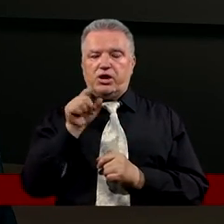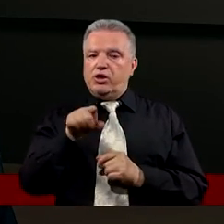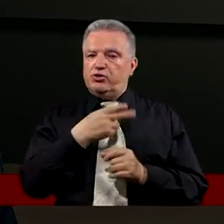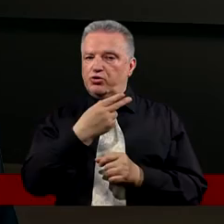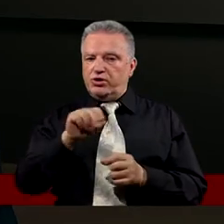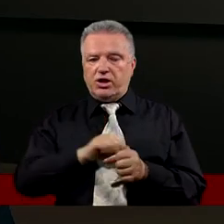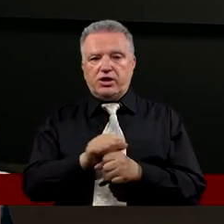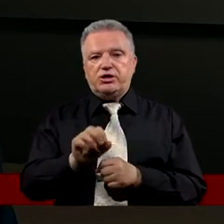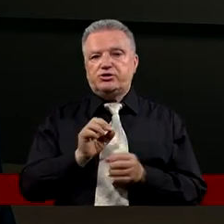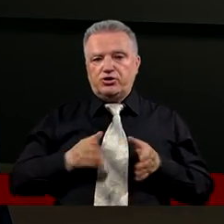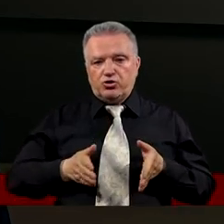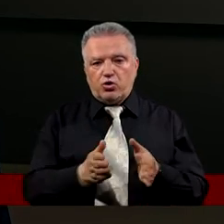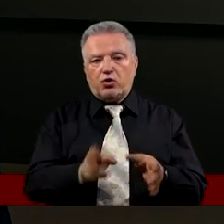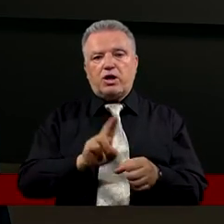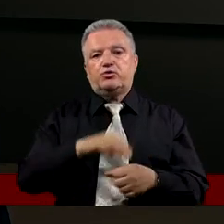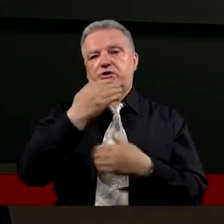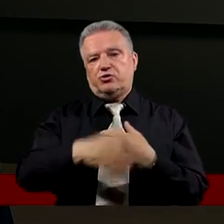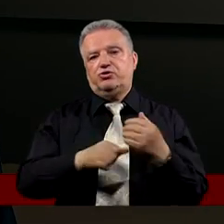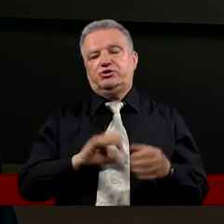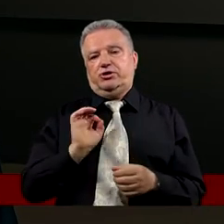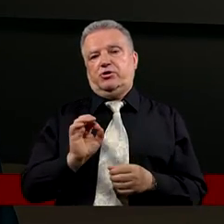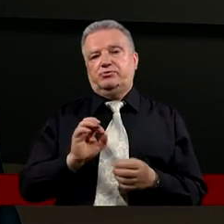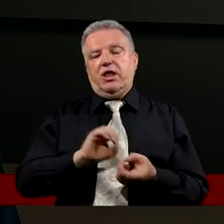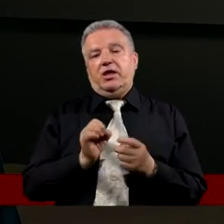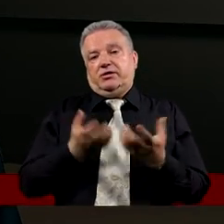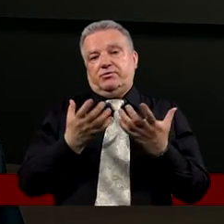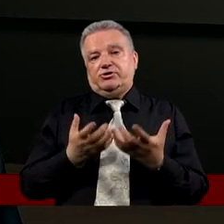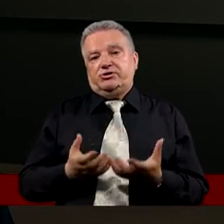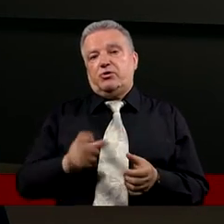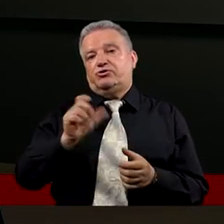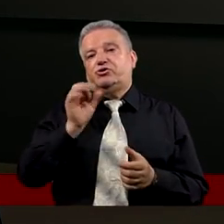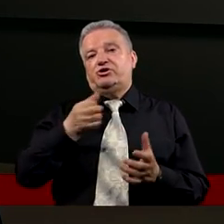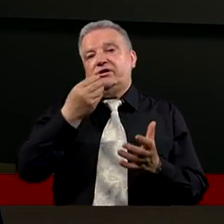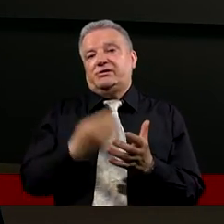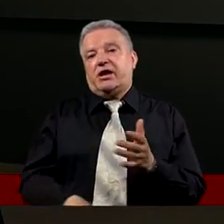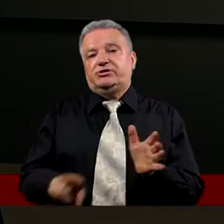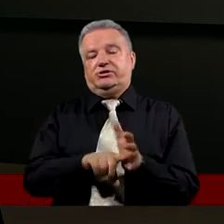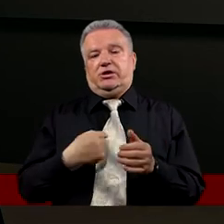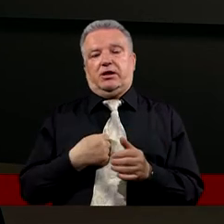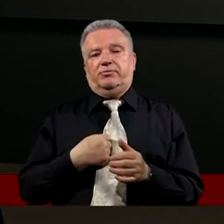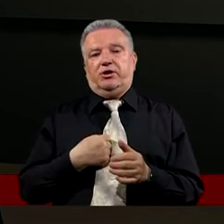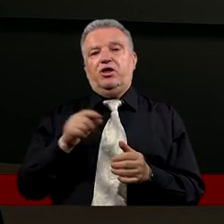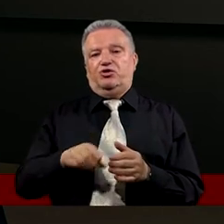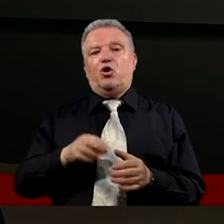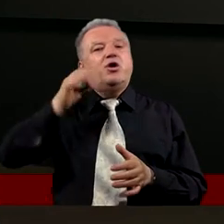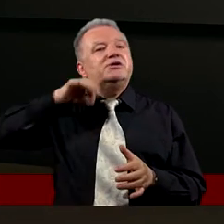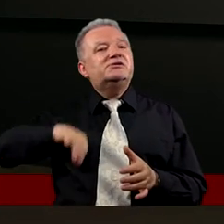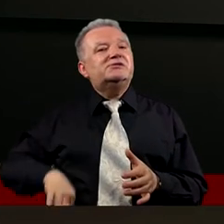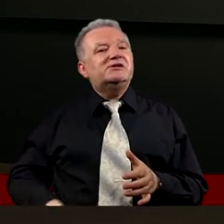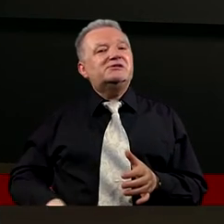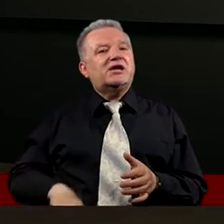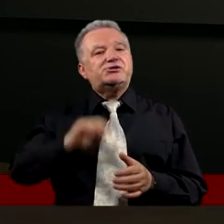droga Która Może skończyć się najlepiej A gdybyś tak zechciał Coś stracić Dla mnie To